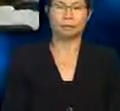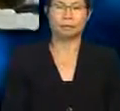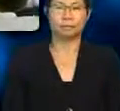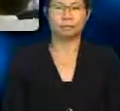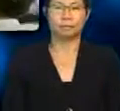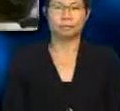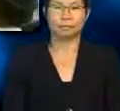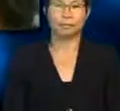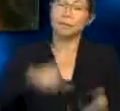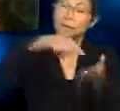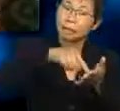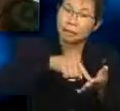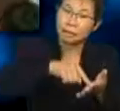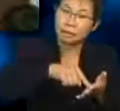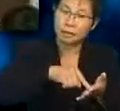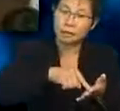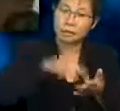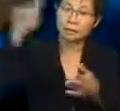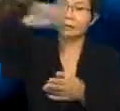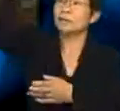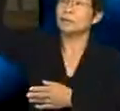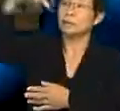Ini? Pertama tarik!